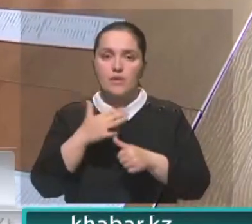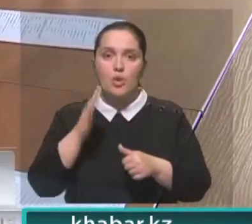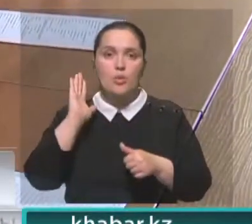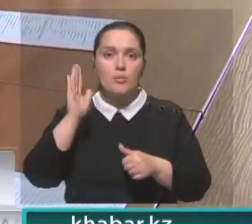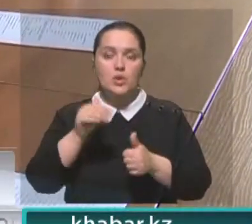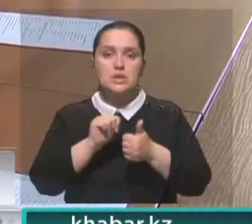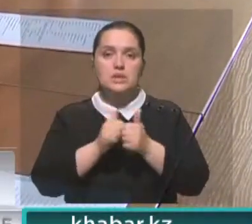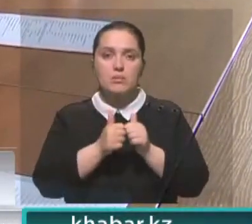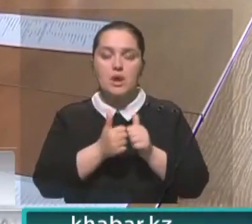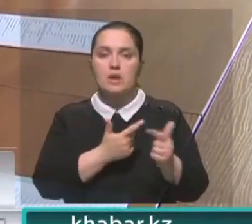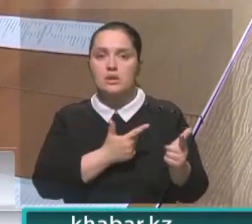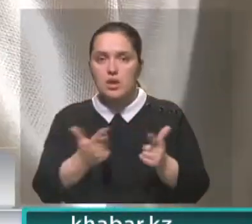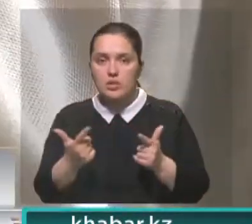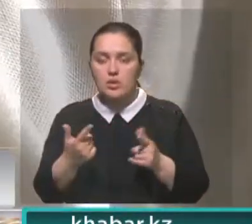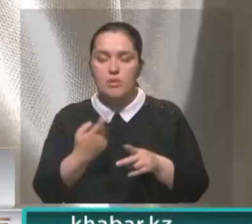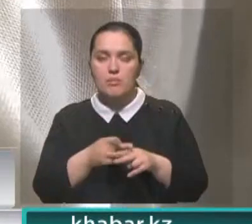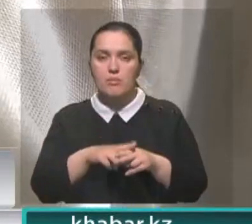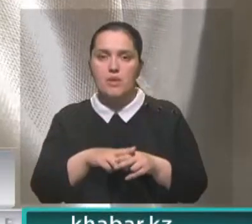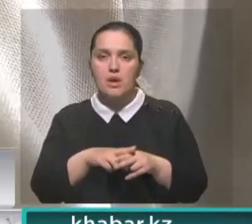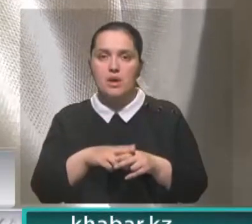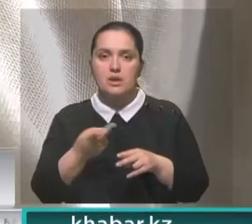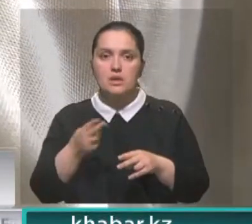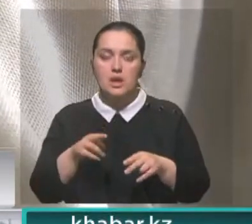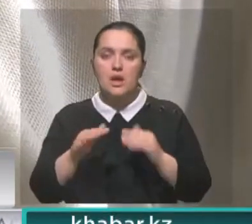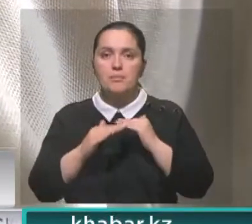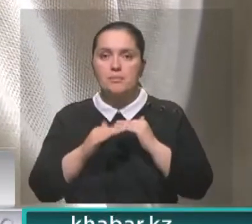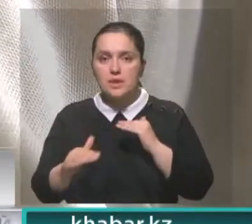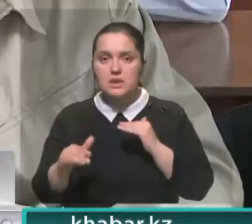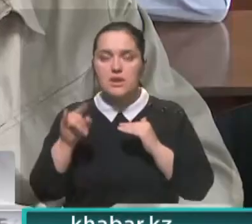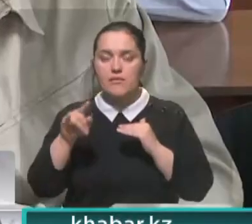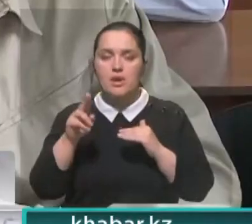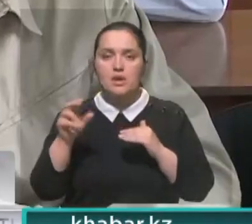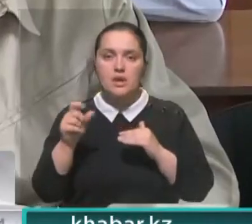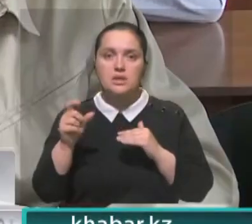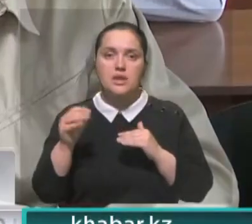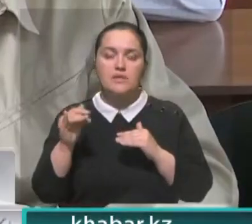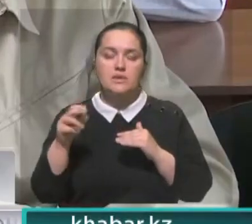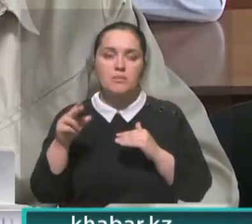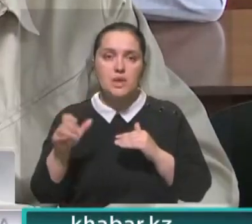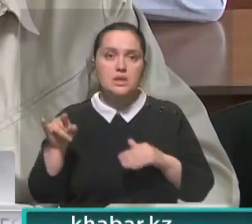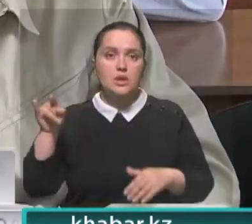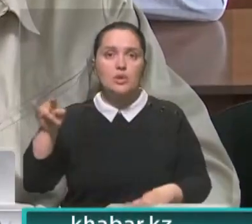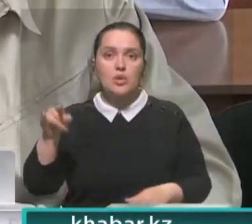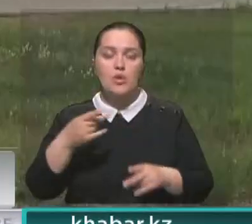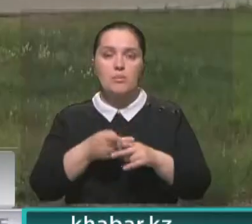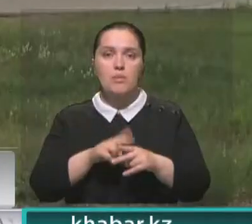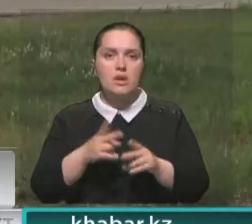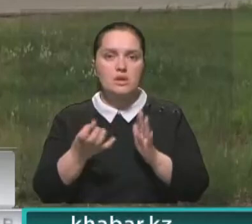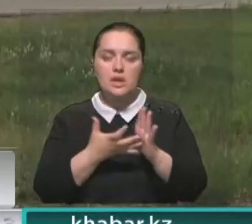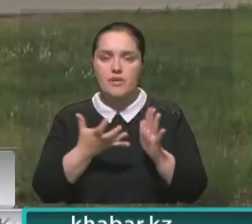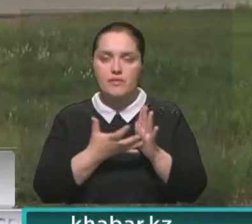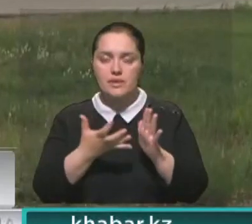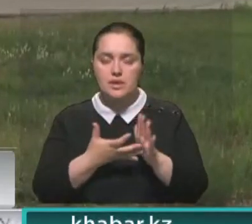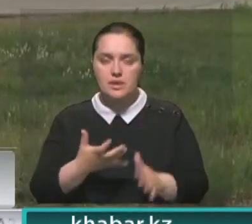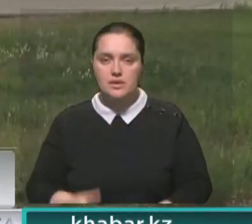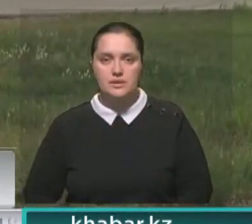инструктор готовит как стратегический актив для местного авиаотряда и Казавиаспаса. Летных кадров в стране серьезно не хватает,